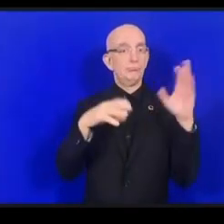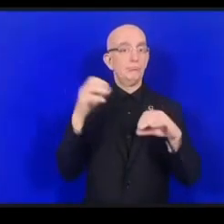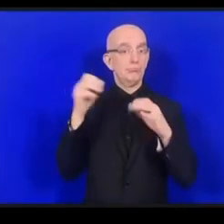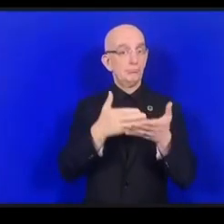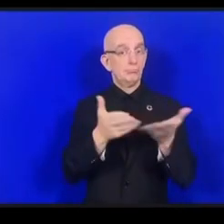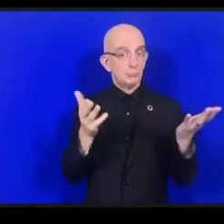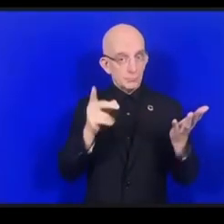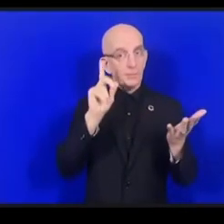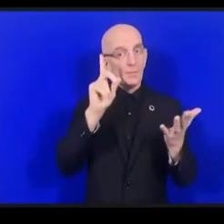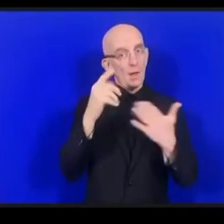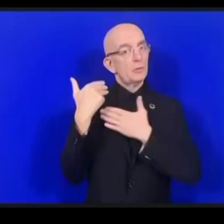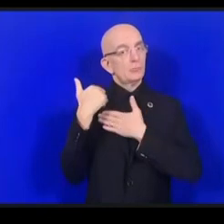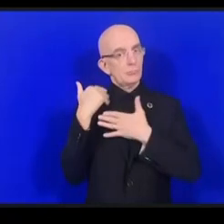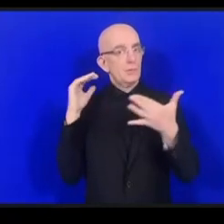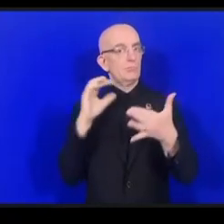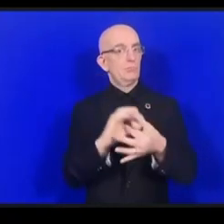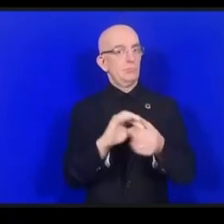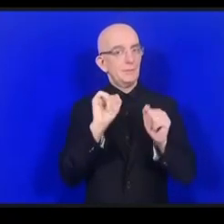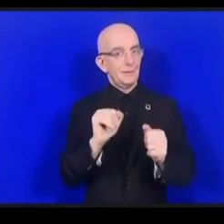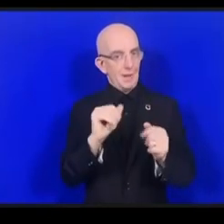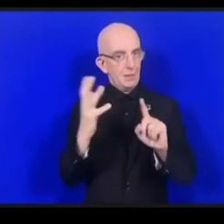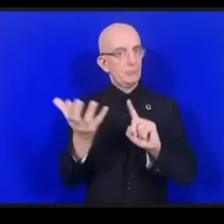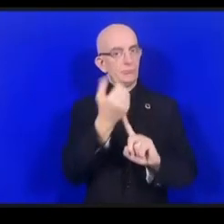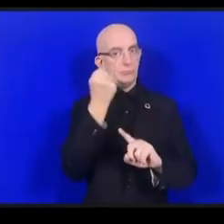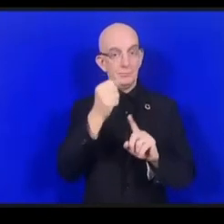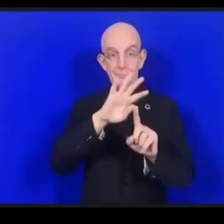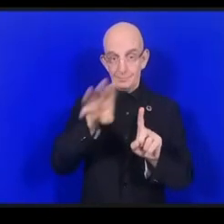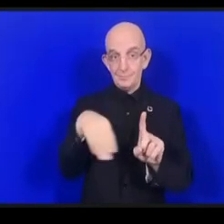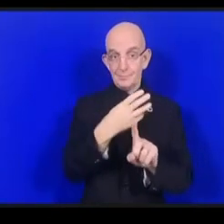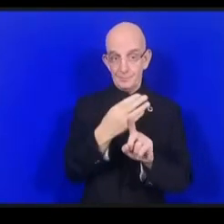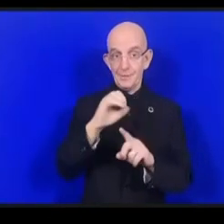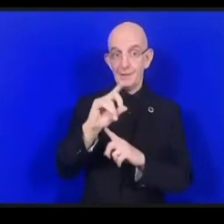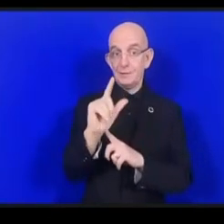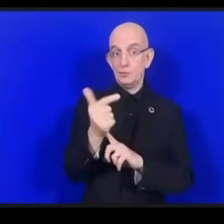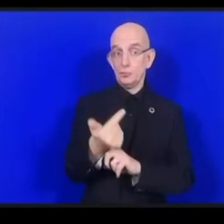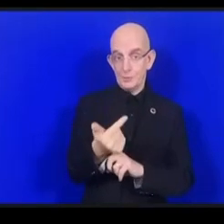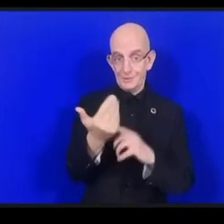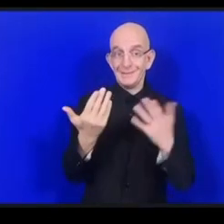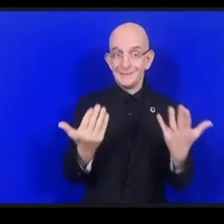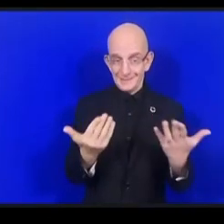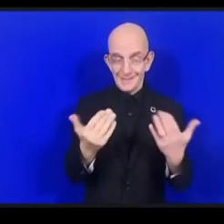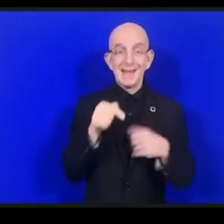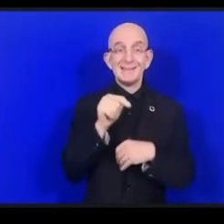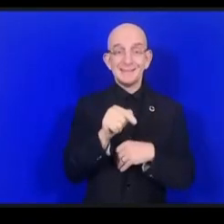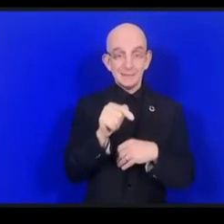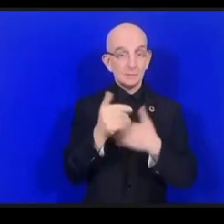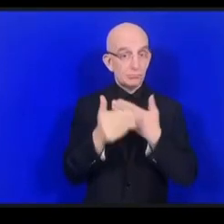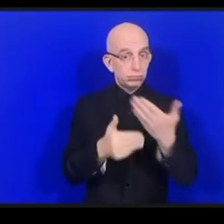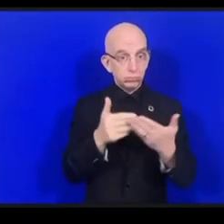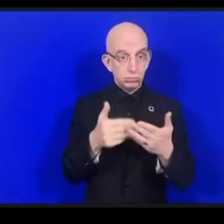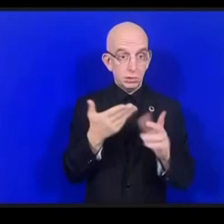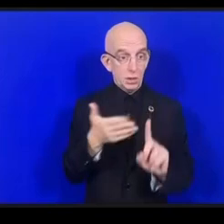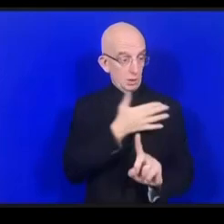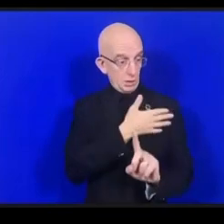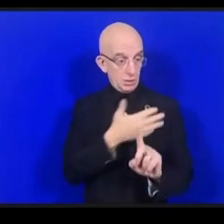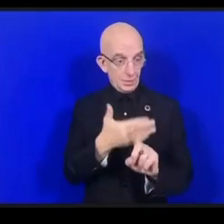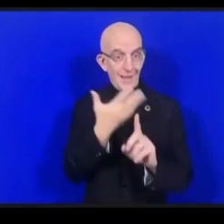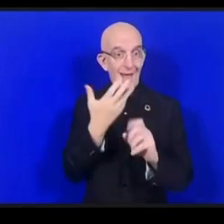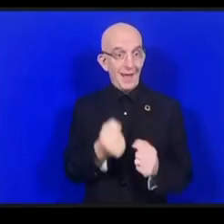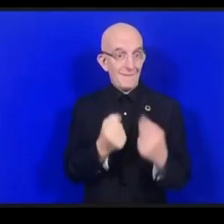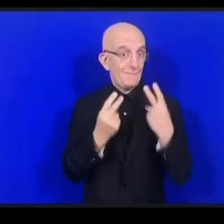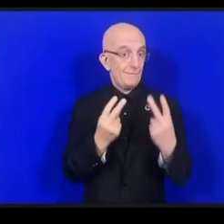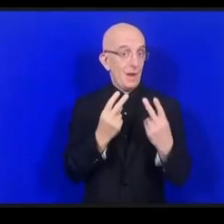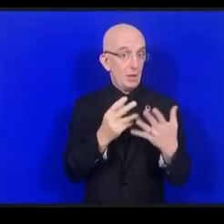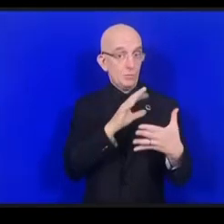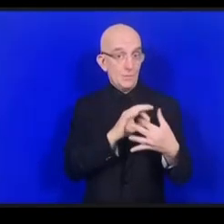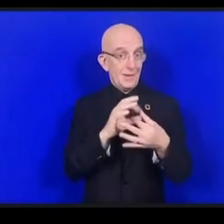الجمهور إلى هذه المكتبات نأمل والأمن الذي سيسهم في تحقيق أدف التنمية